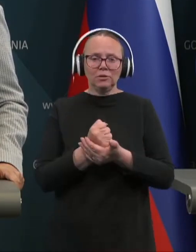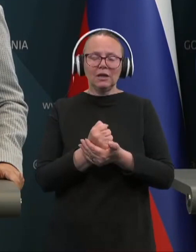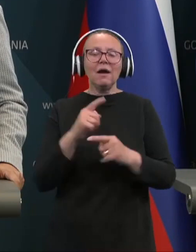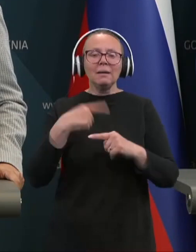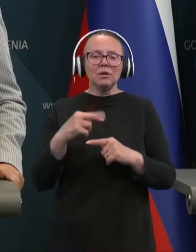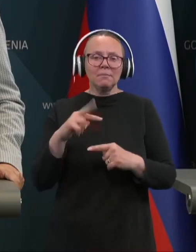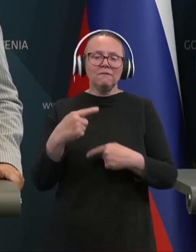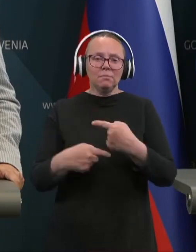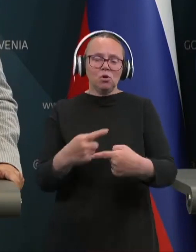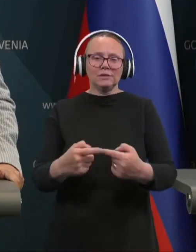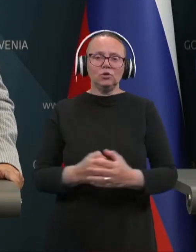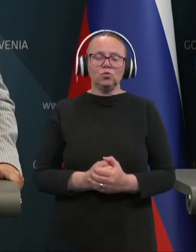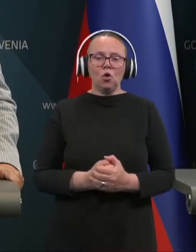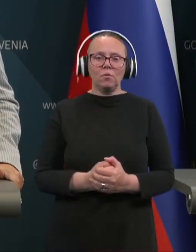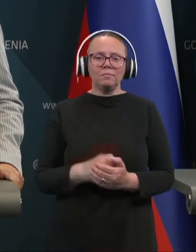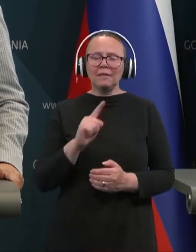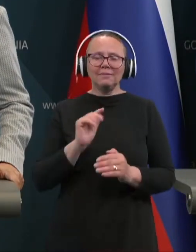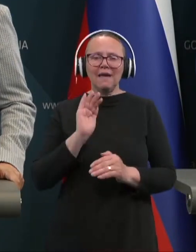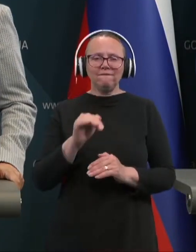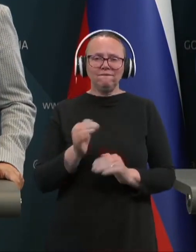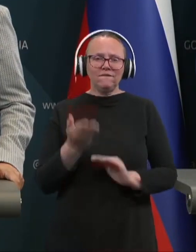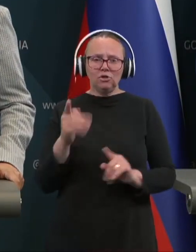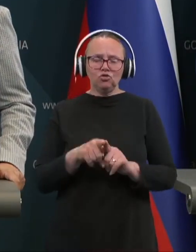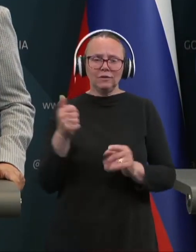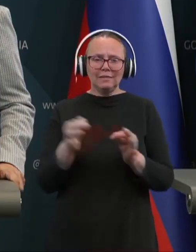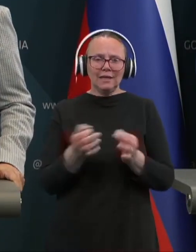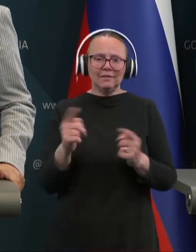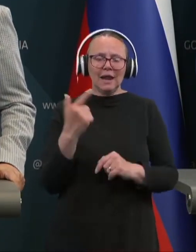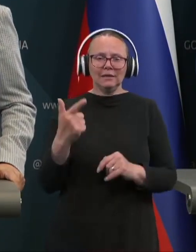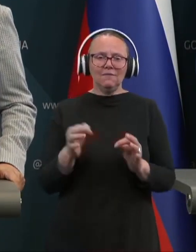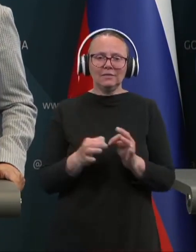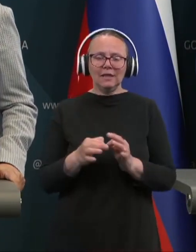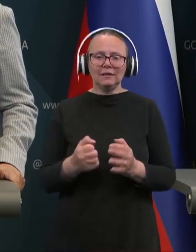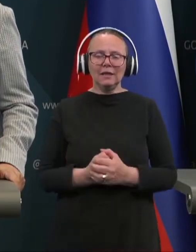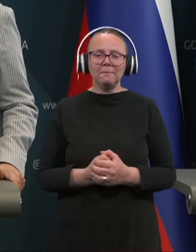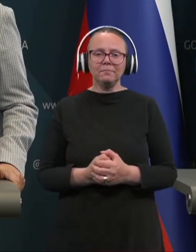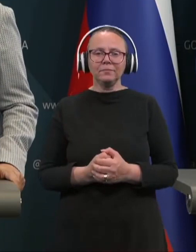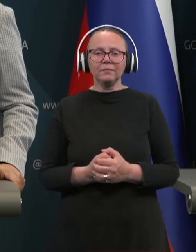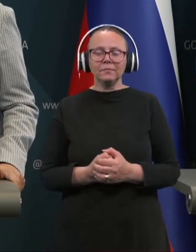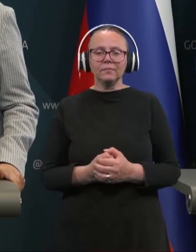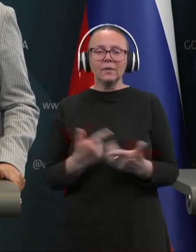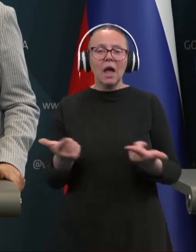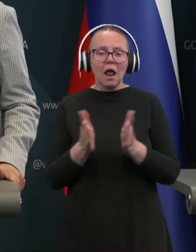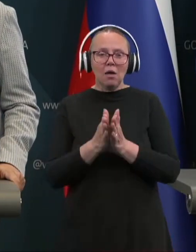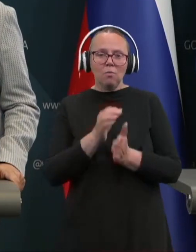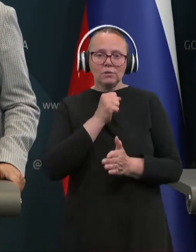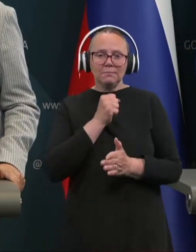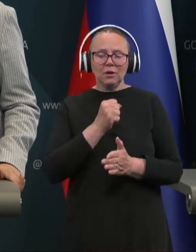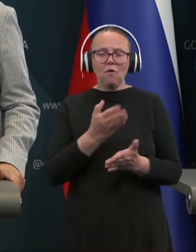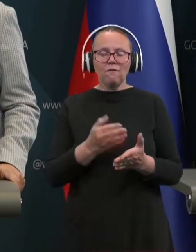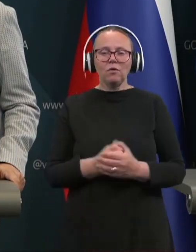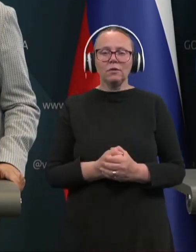proceduro. Pod teden ali dva. Hvala. Lahko prosim na mikrofon, lepo prosim.